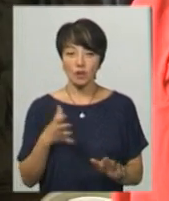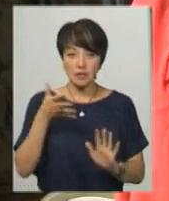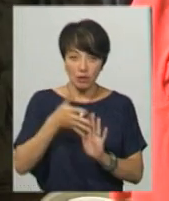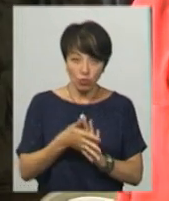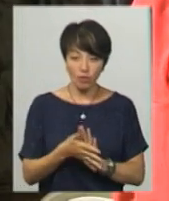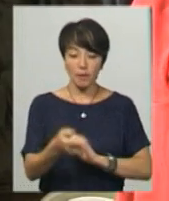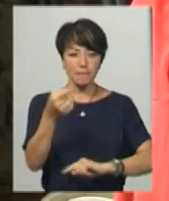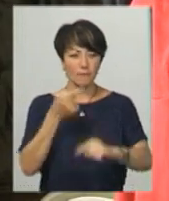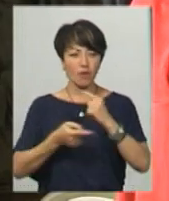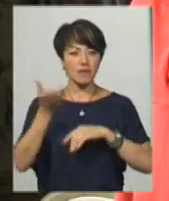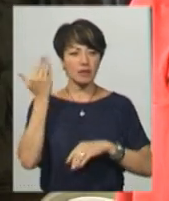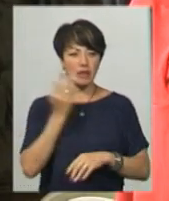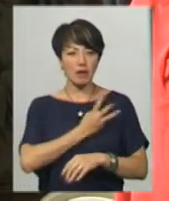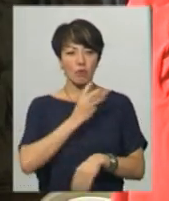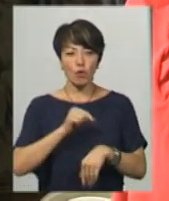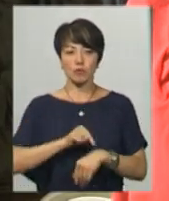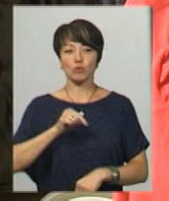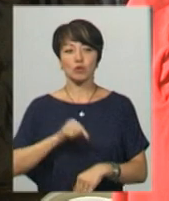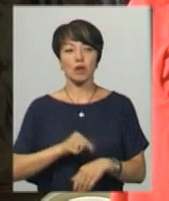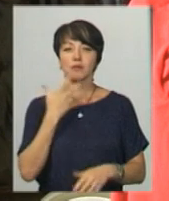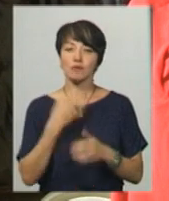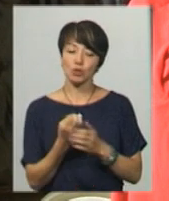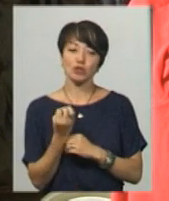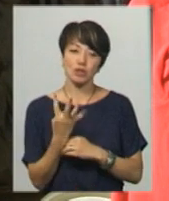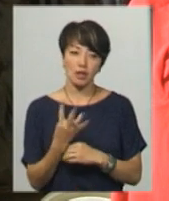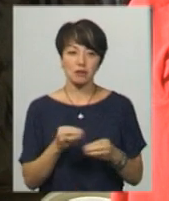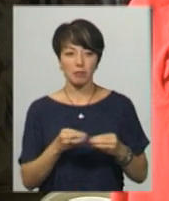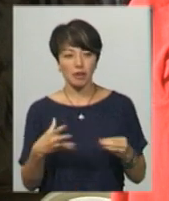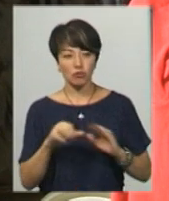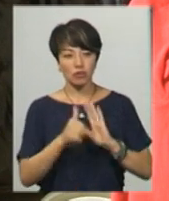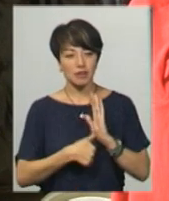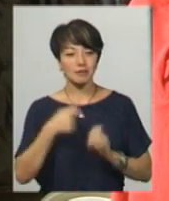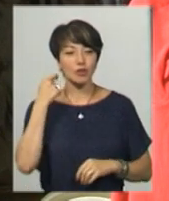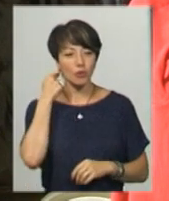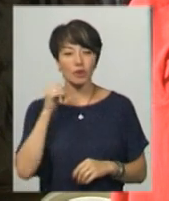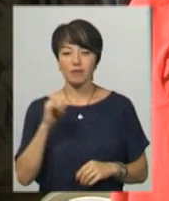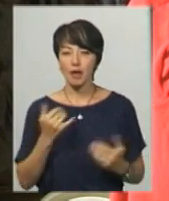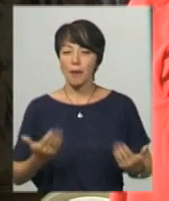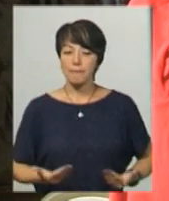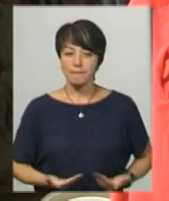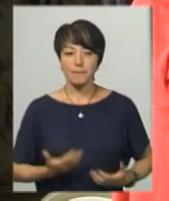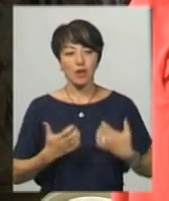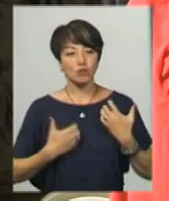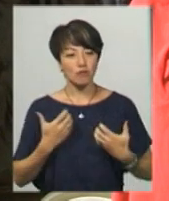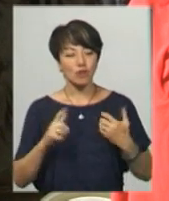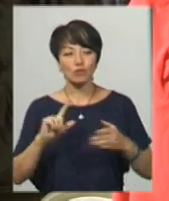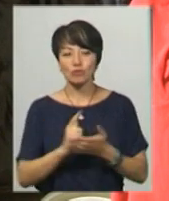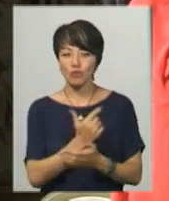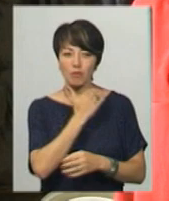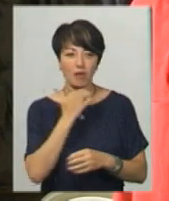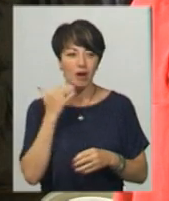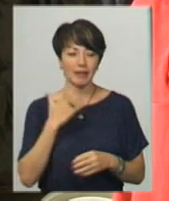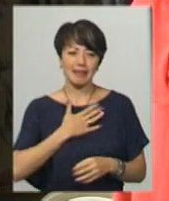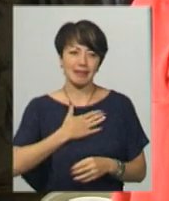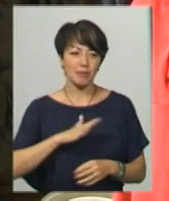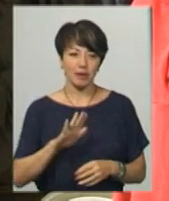повертатися десь емоціями, почуттями у свої 14, 15, 16 років і переживати знову дуже багато тих